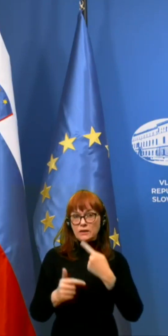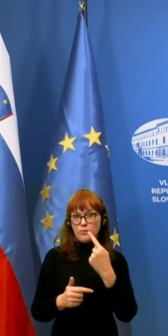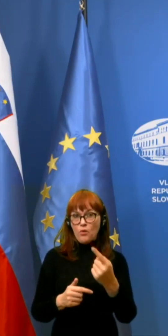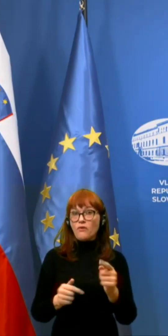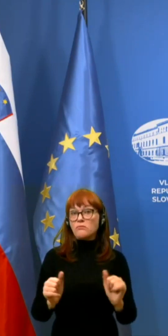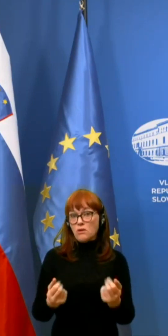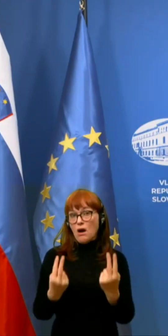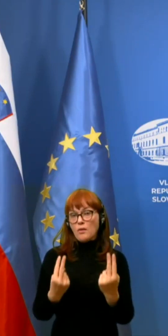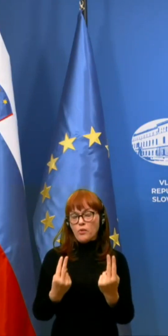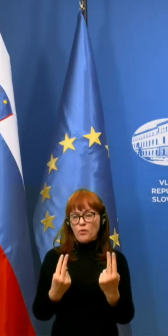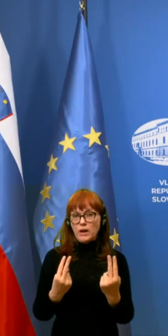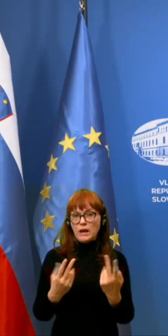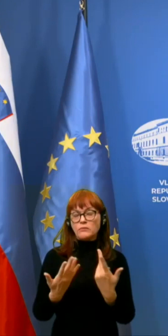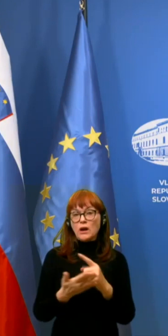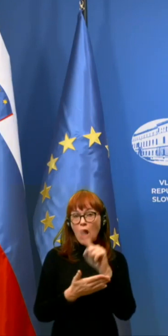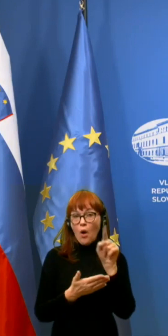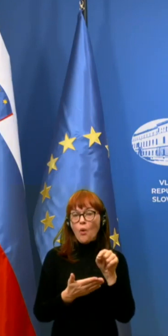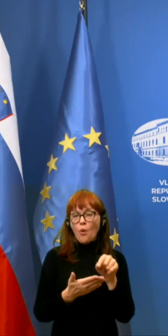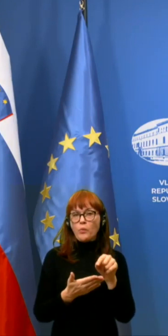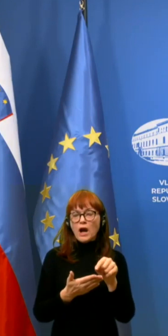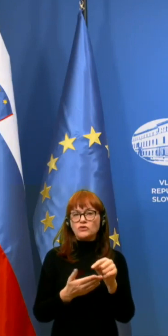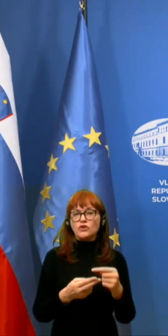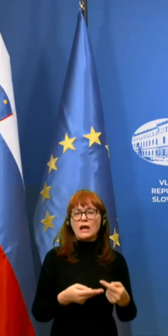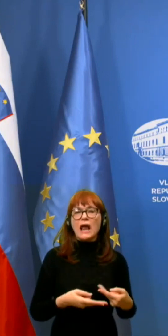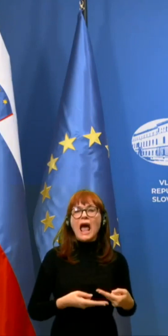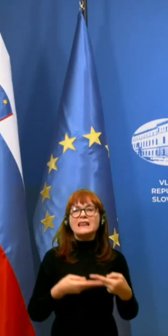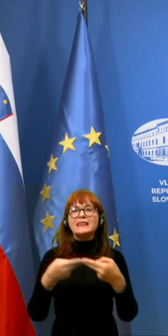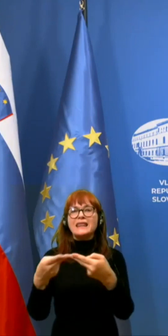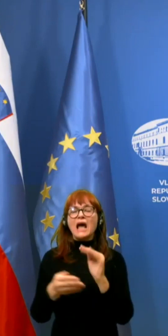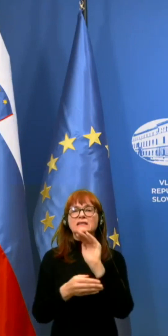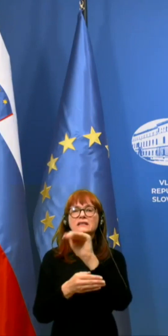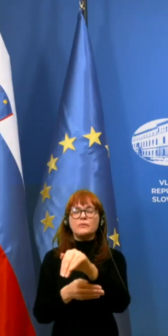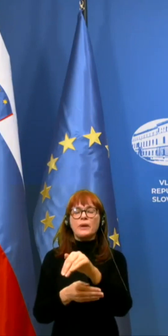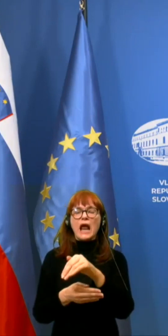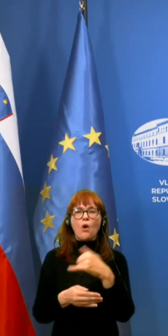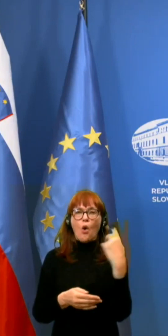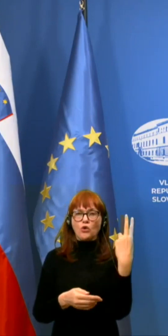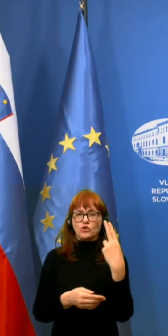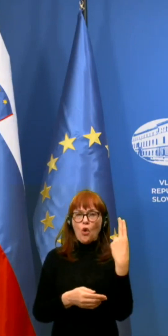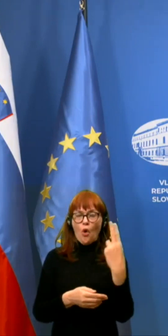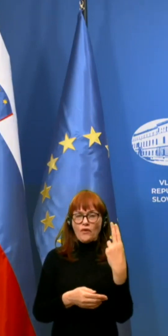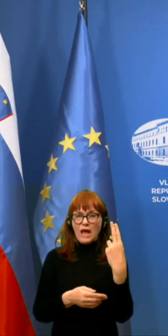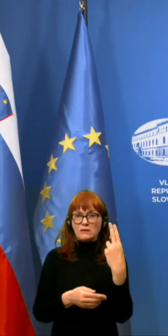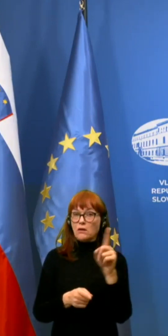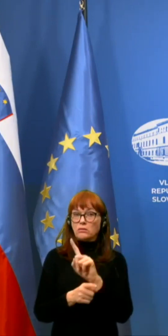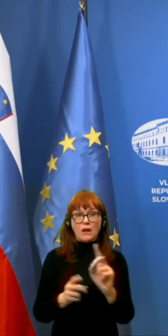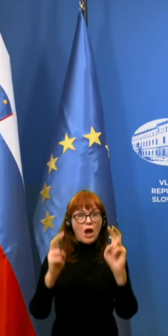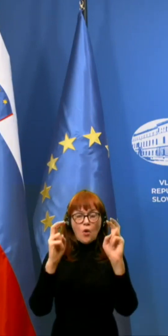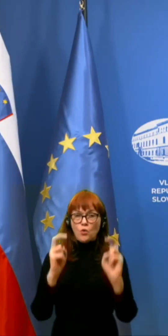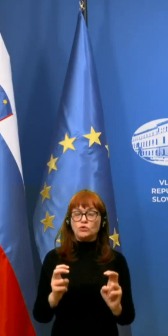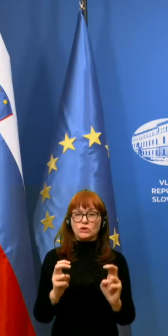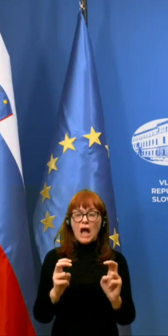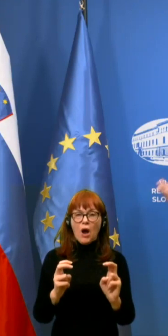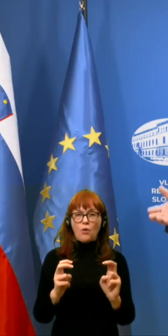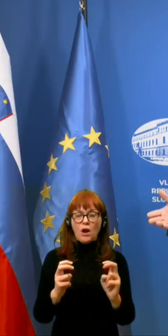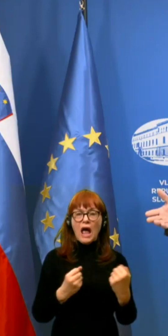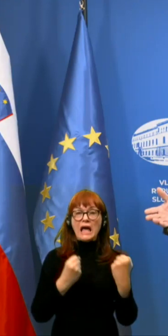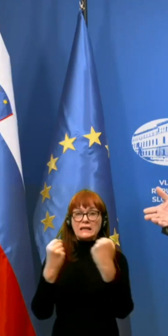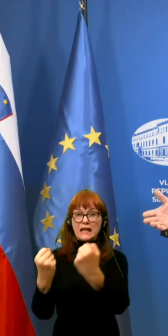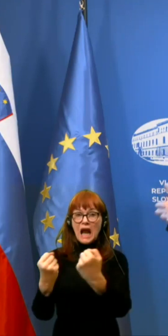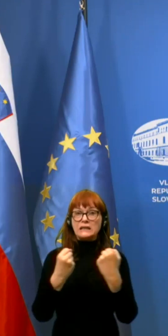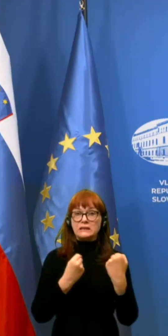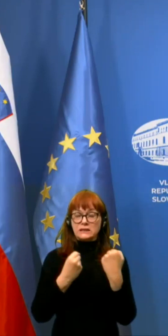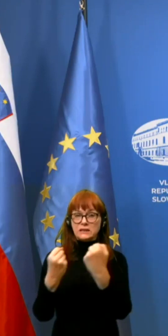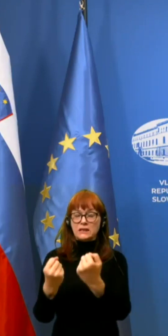pomembno, pa bi lahko bilo vprašanje, torej, trazit preko Slovenije se v tem trenutku ne ustavlja, torej, trazit, bodi si